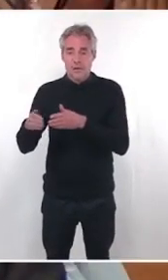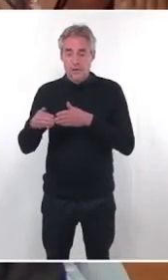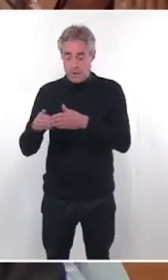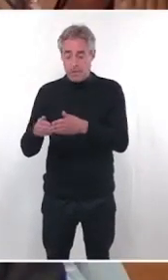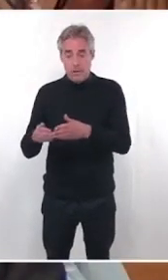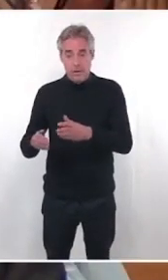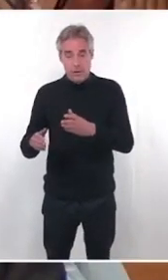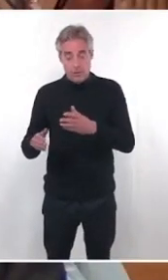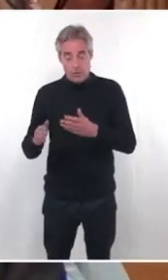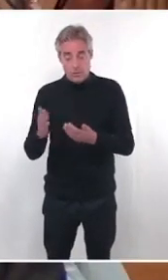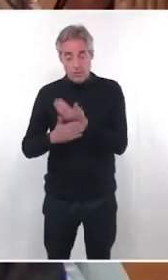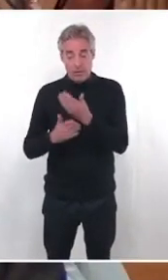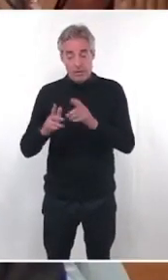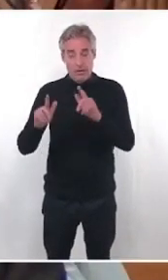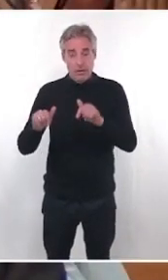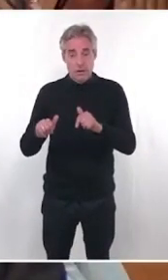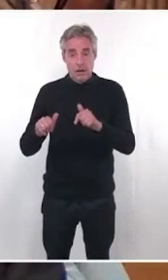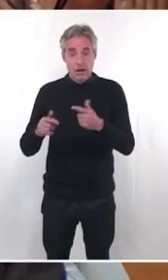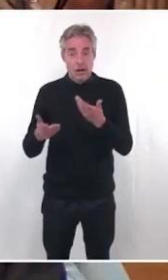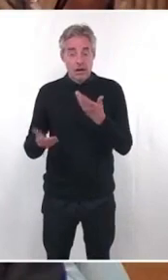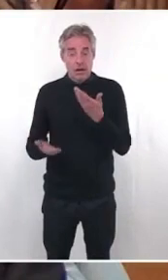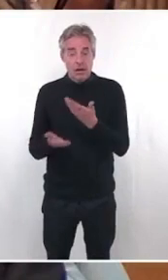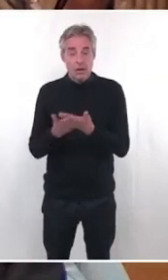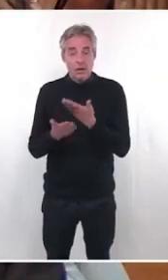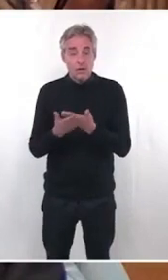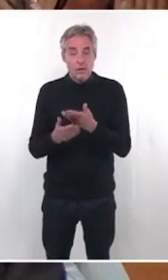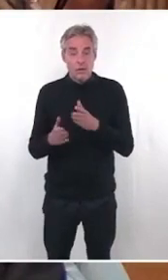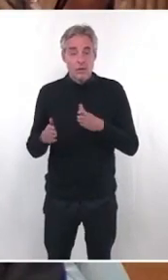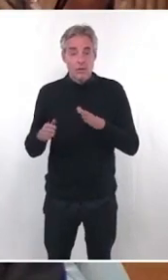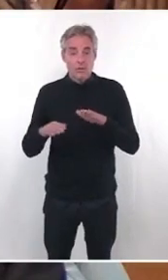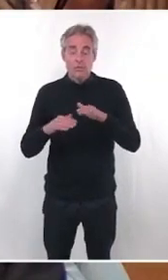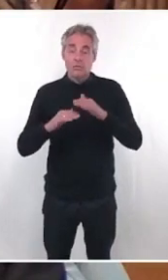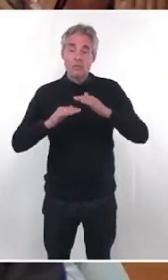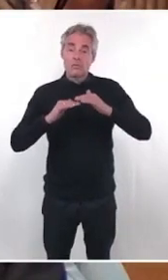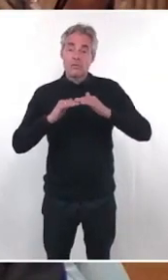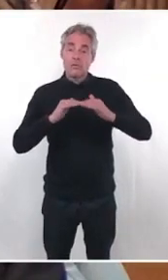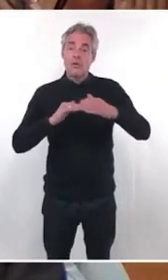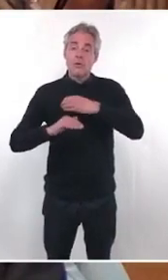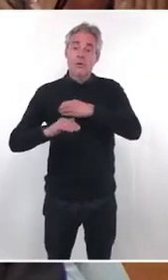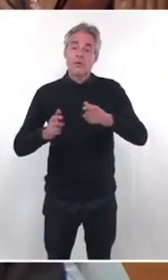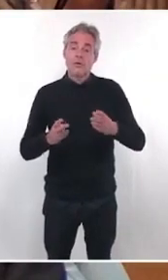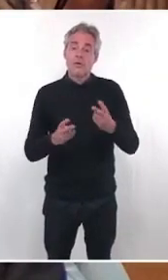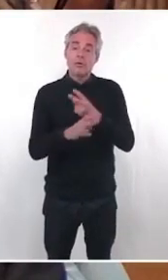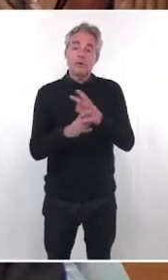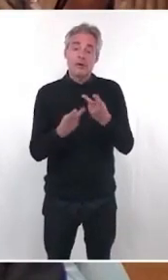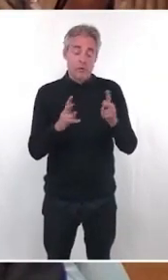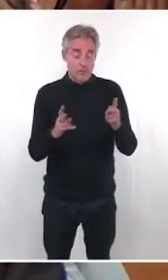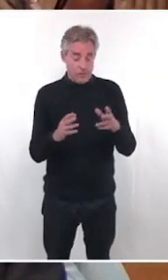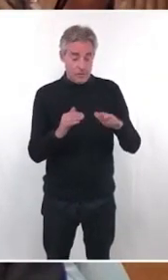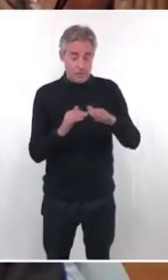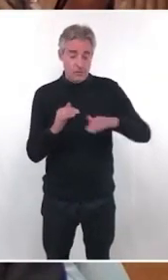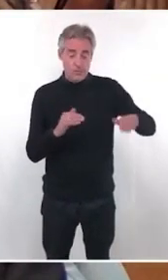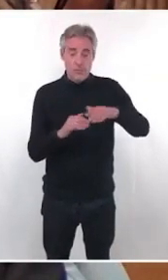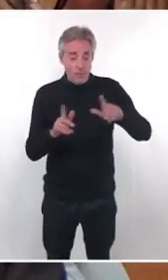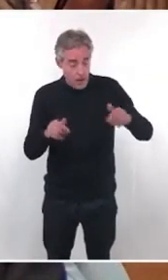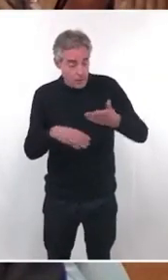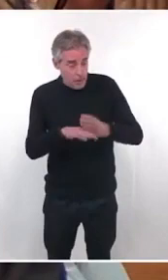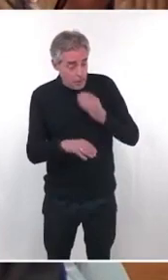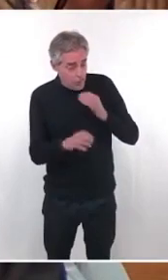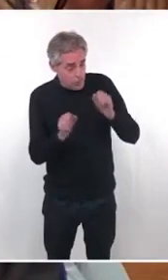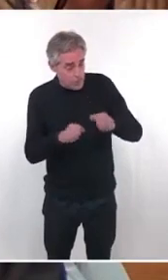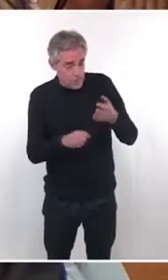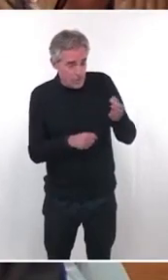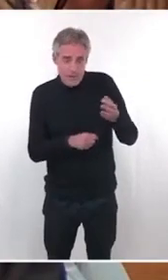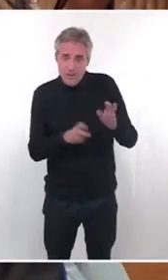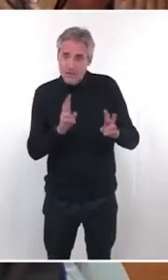avec d'autres sur l'hôtel de ville, et redire que vous avez les moyens, monsieur le maire, contrairement